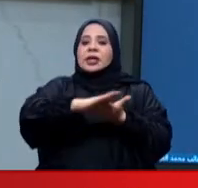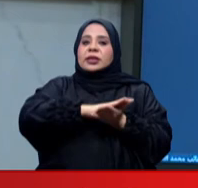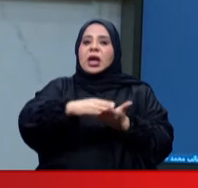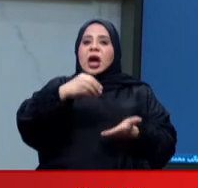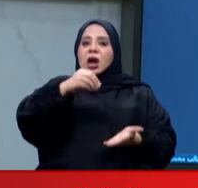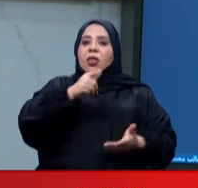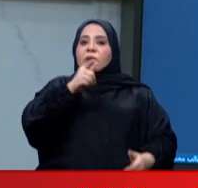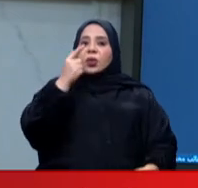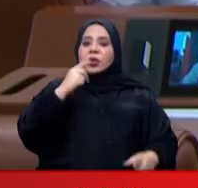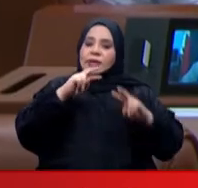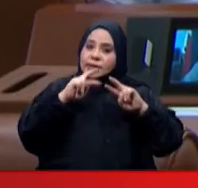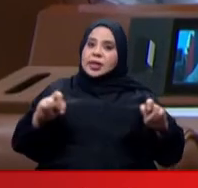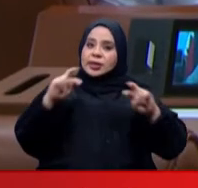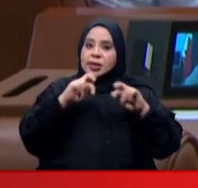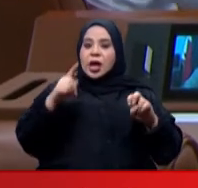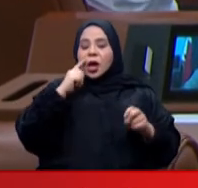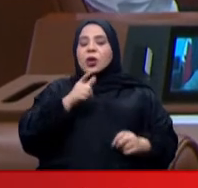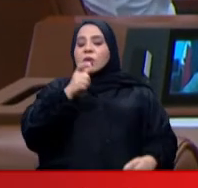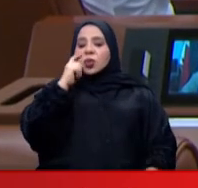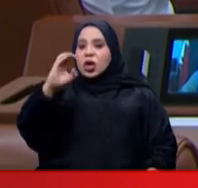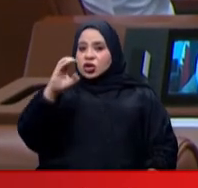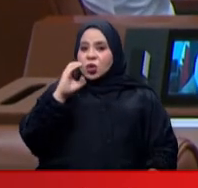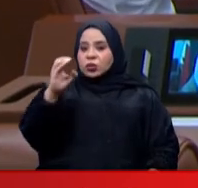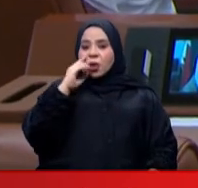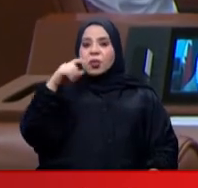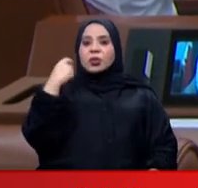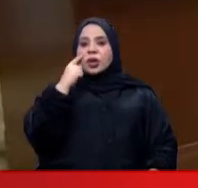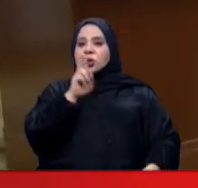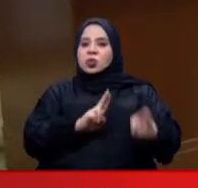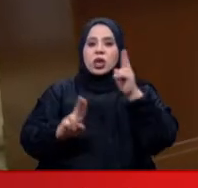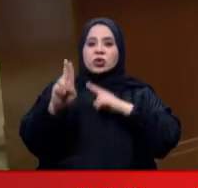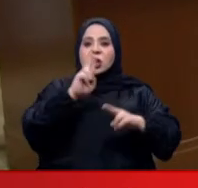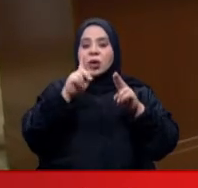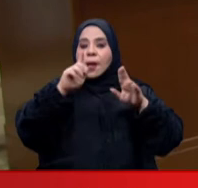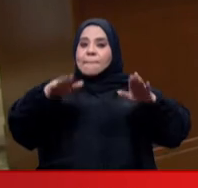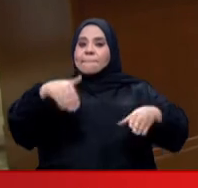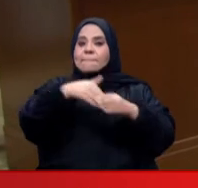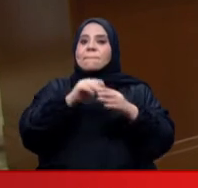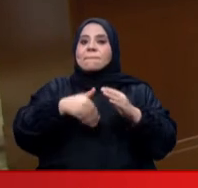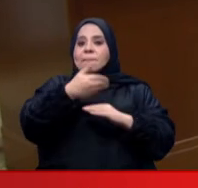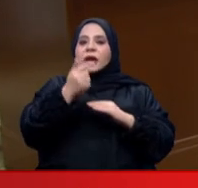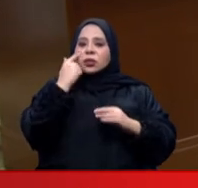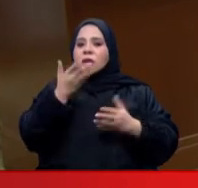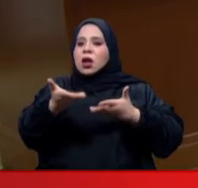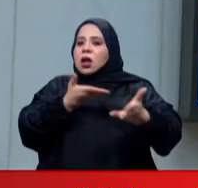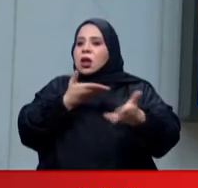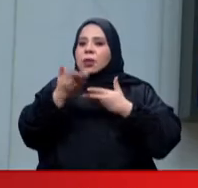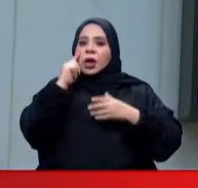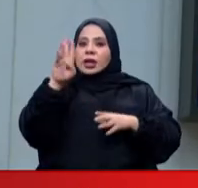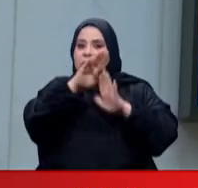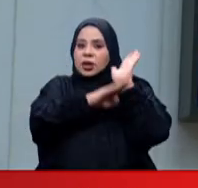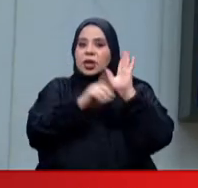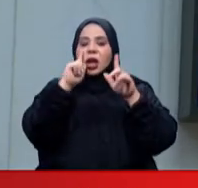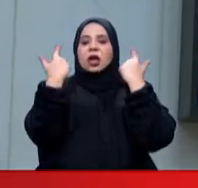المجلس في جلسته الردود الوزارية على الأسئلة النيابية بعدها ناقش المجلس تقرير كل من لجنة الشؤون المالية